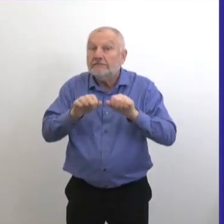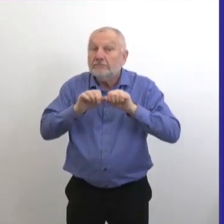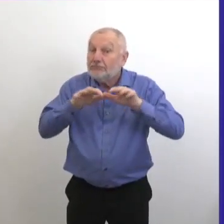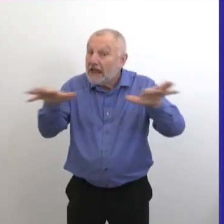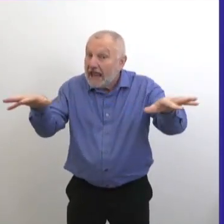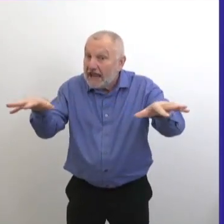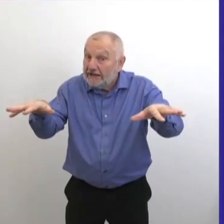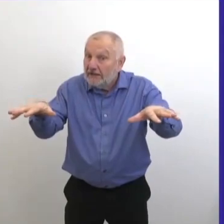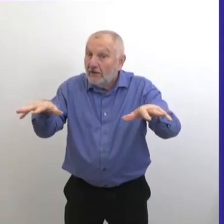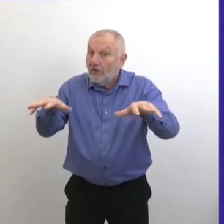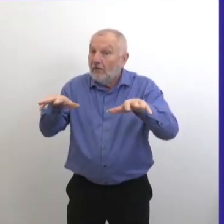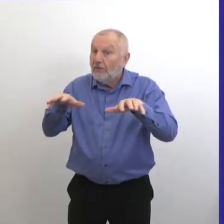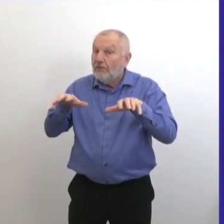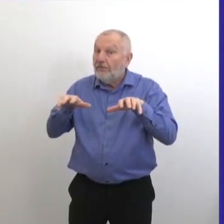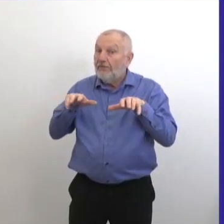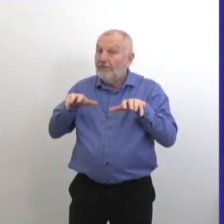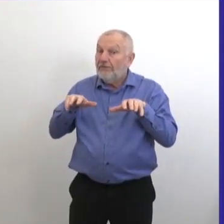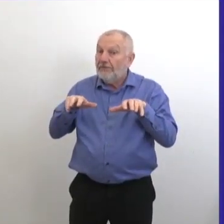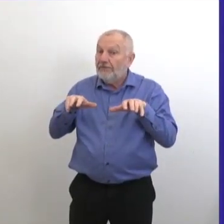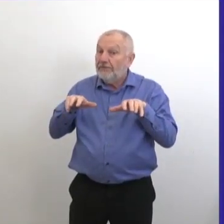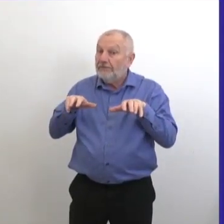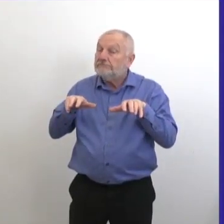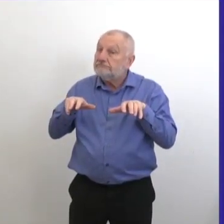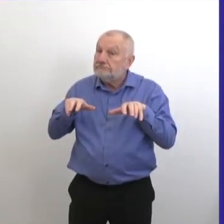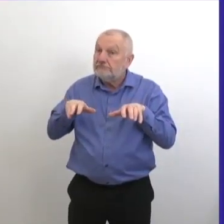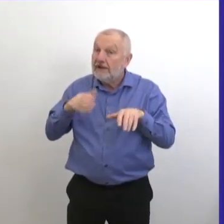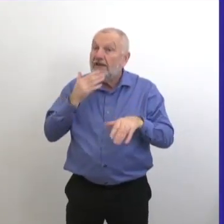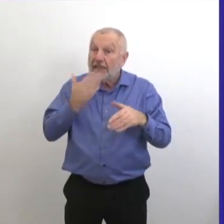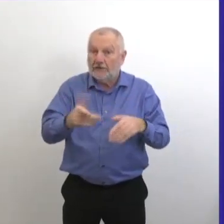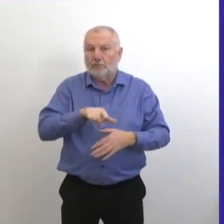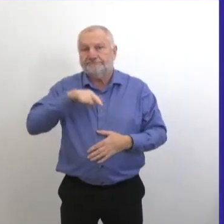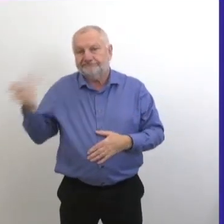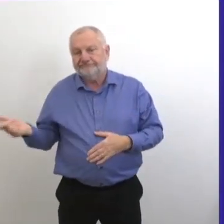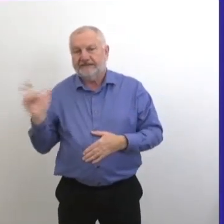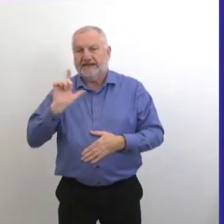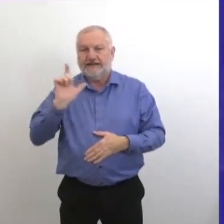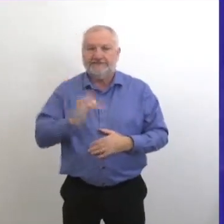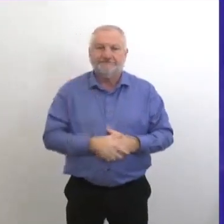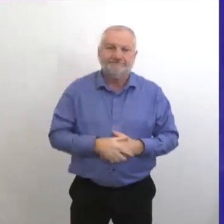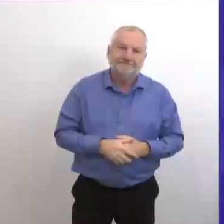propagation de ce virus. Donc merci, je vais donc maintenant passer le micro à la net.